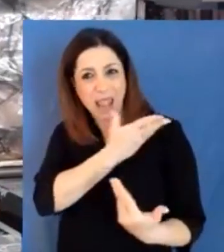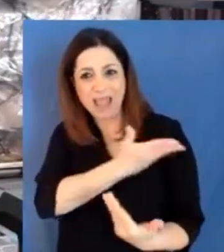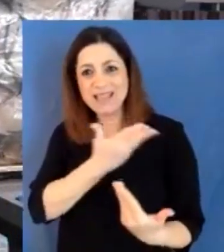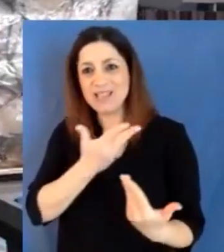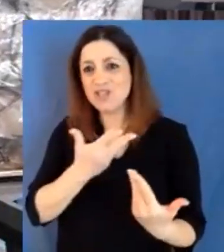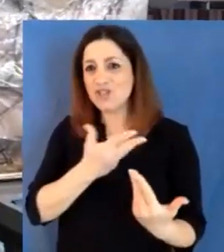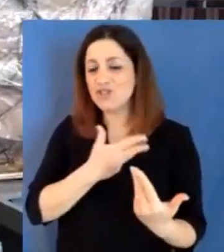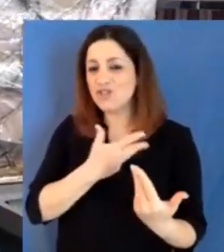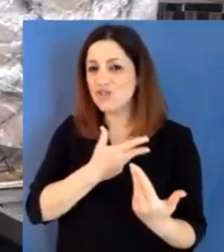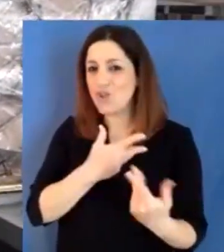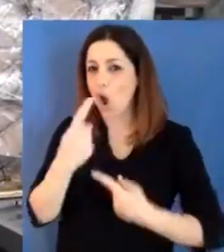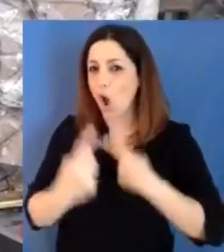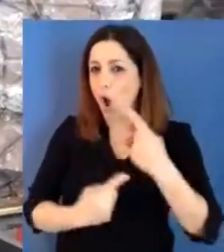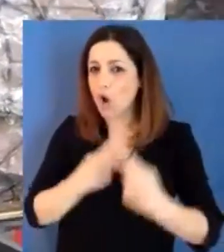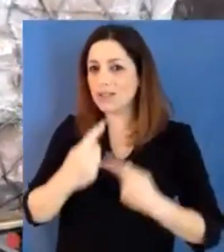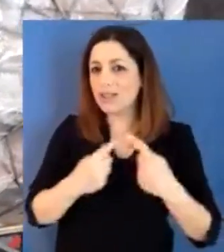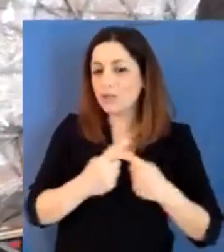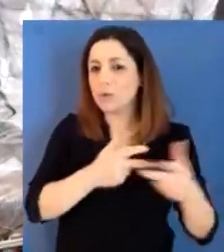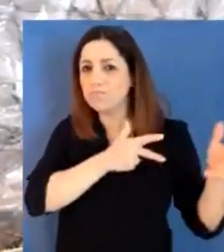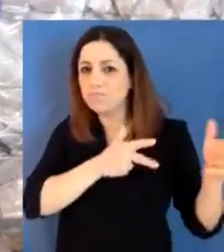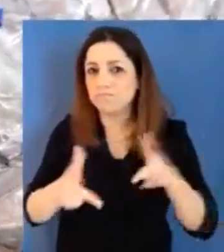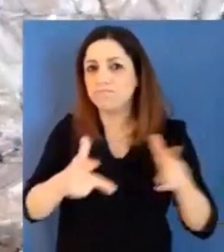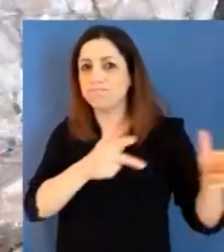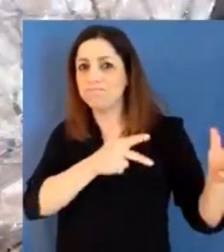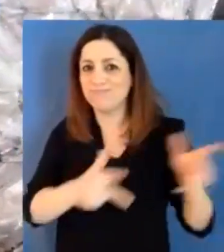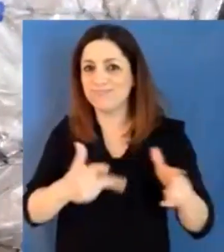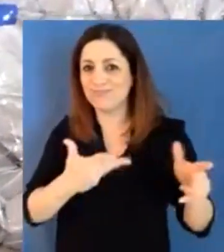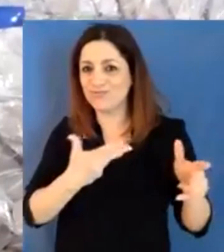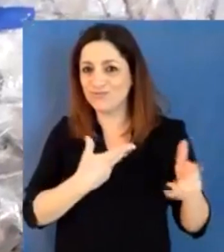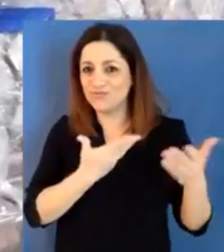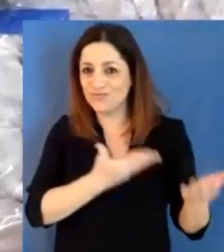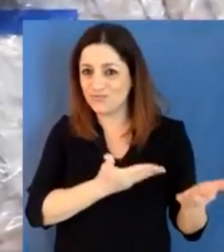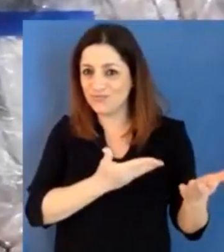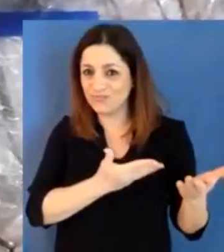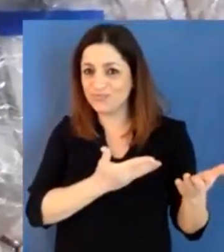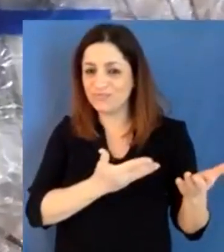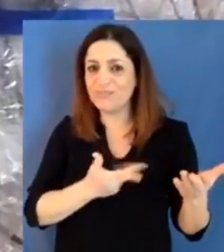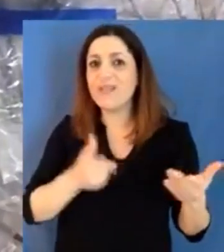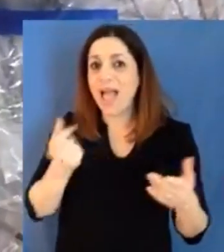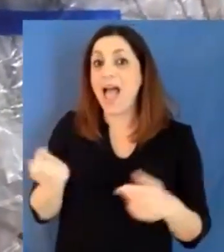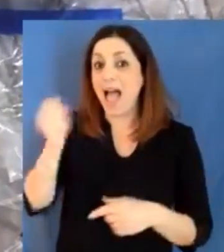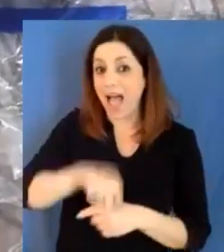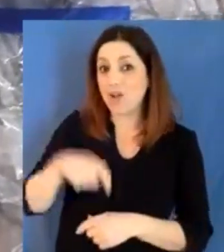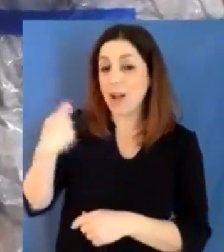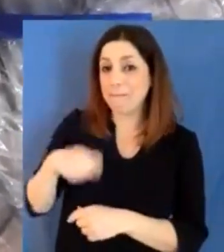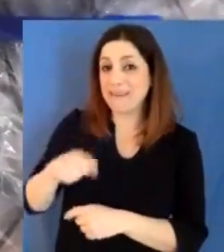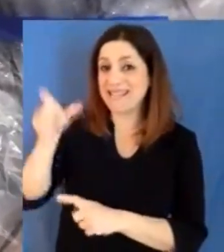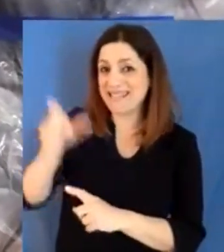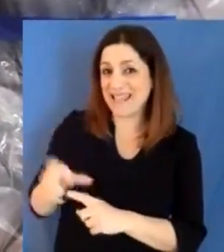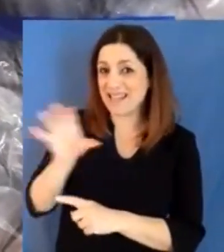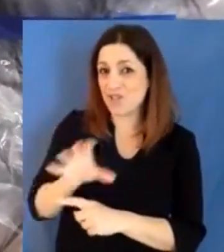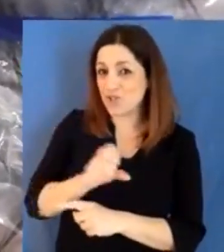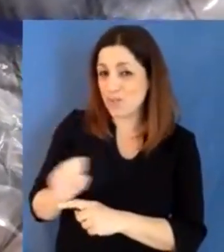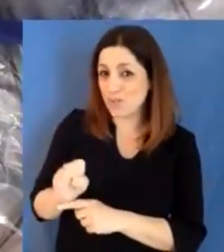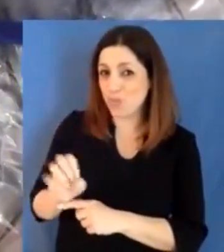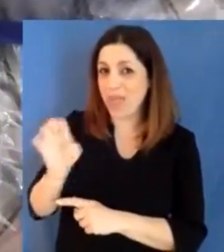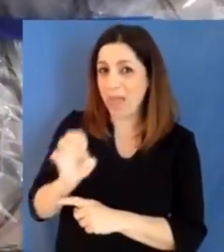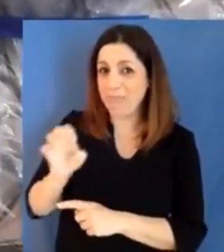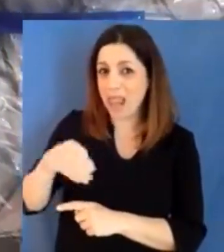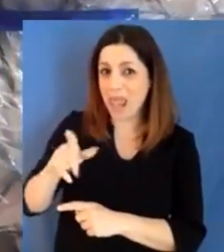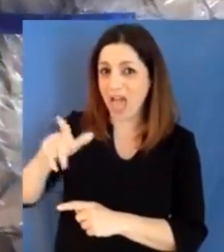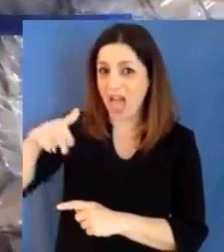Presidente della Regione Puglia Michele Migliano intanto che continuano le operazioni, Presidente il Direttore Vito Montanaro ha detto una cosa